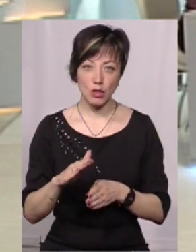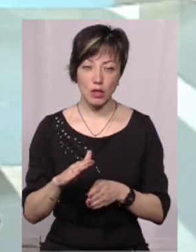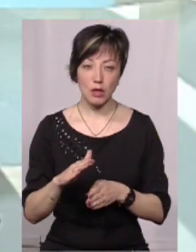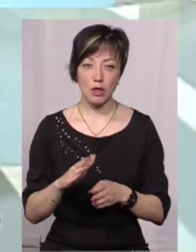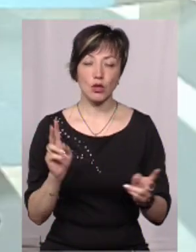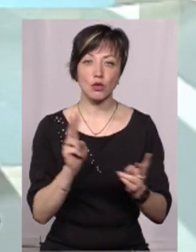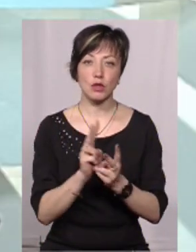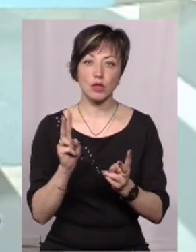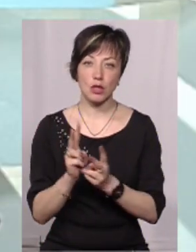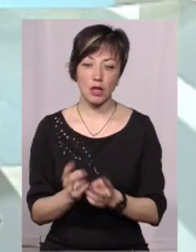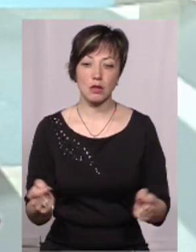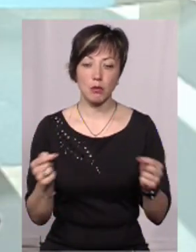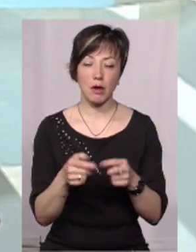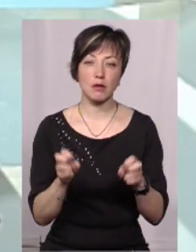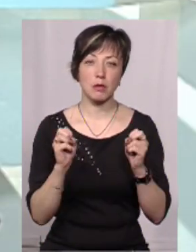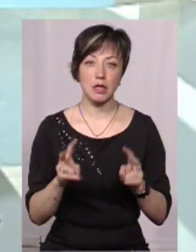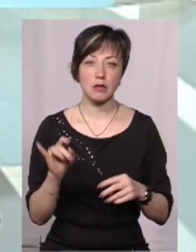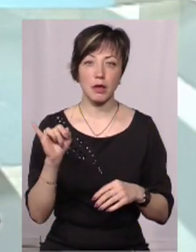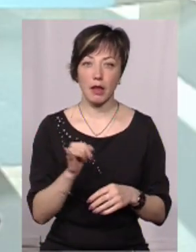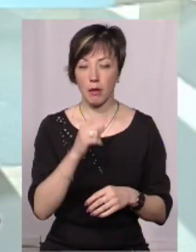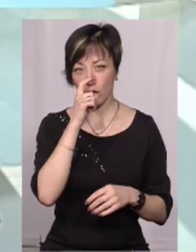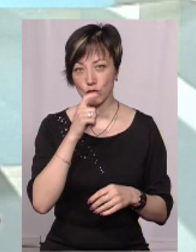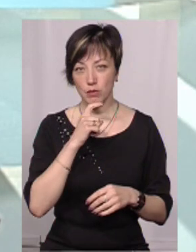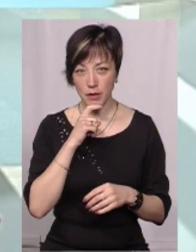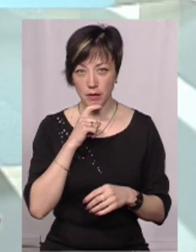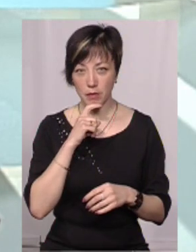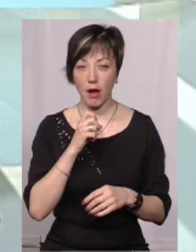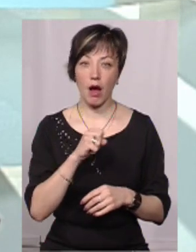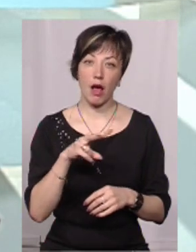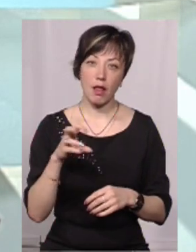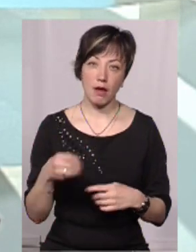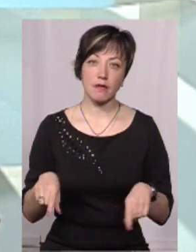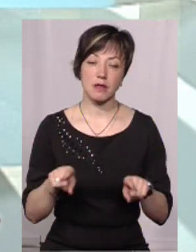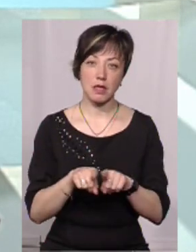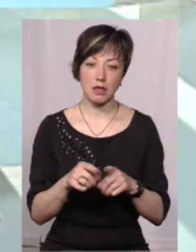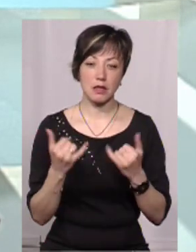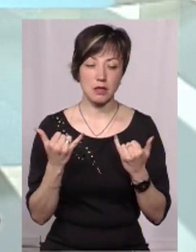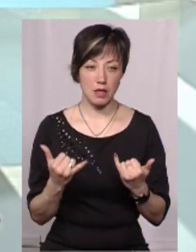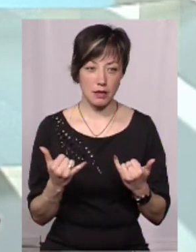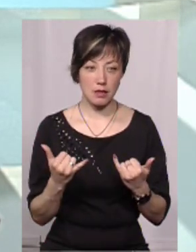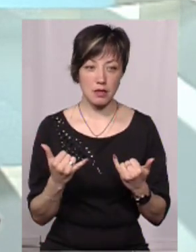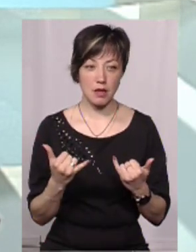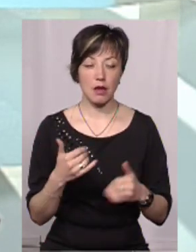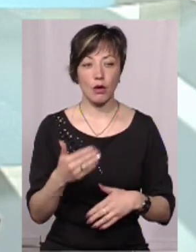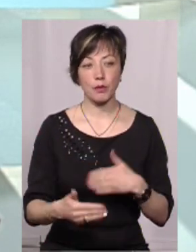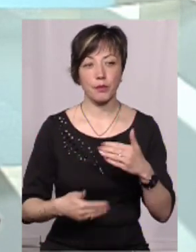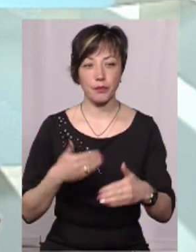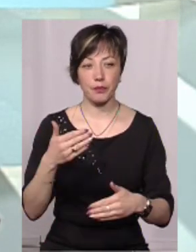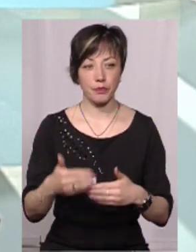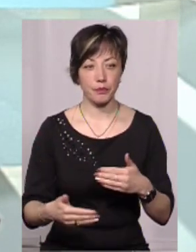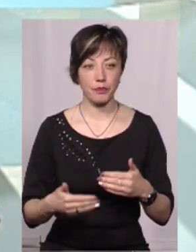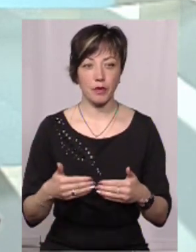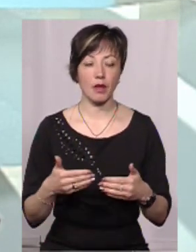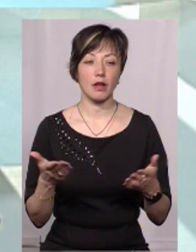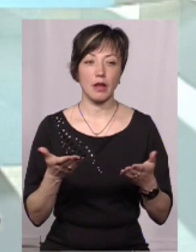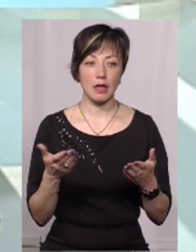зустрічалися з певними ризиками і непорозуміннями. Але все-таки зараз вони вже крок за кроком, але вони